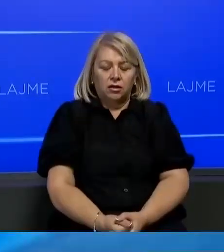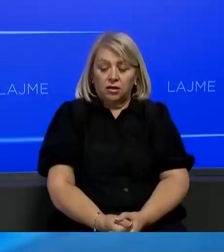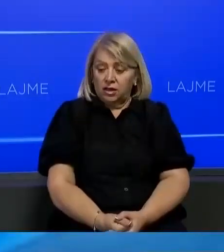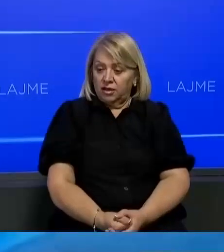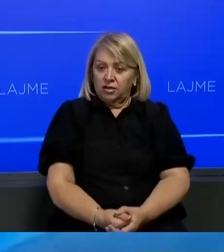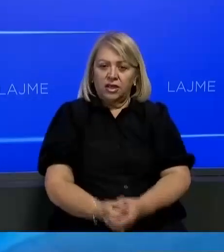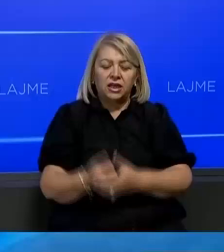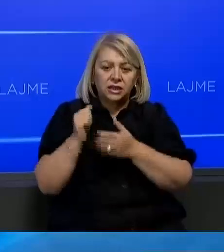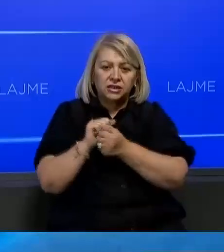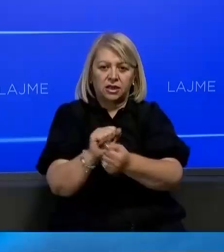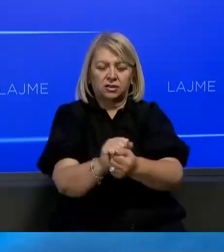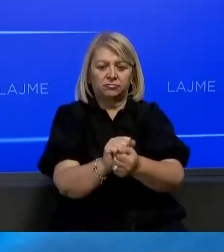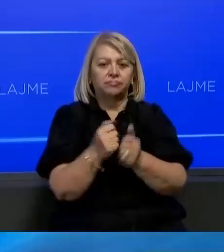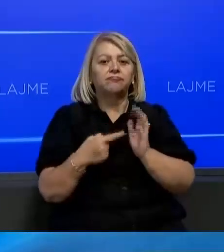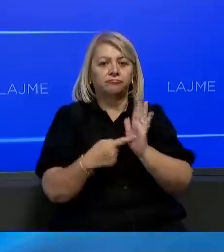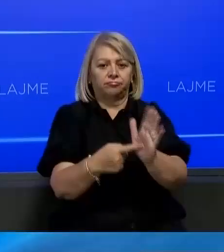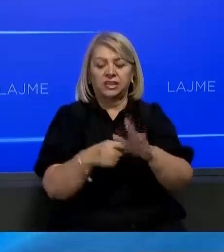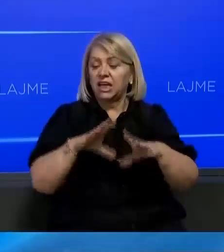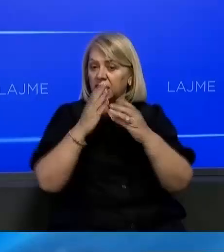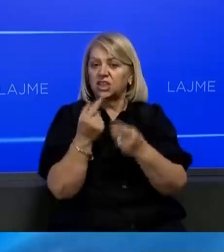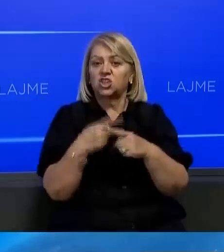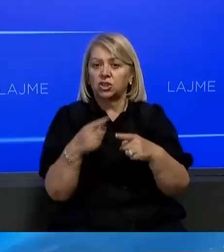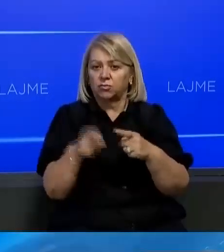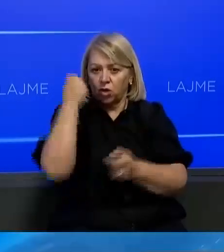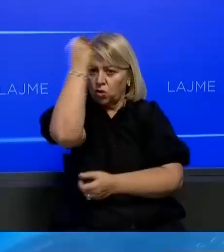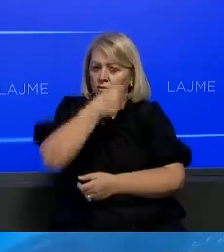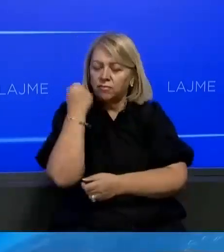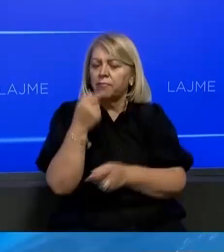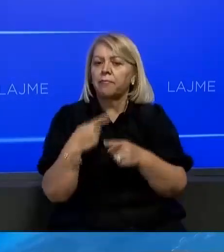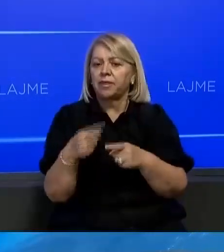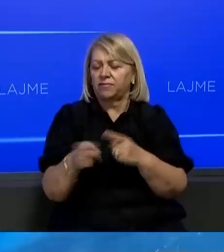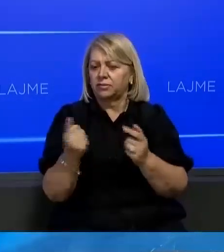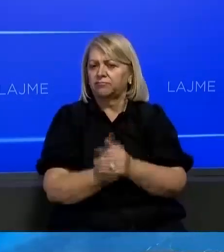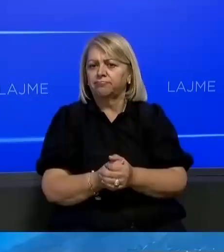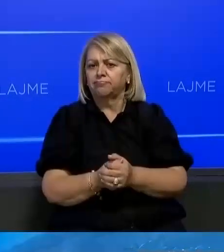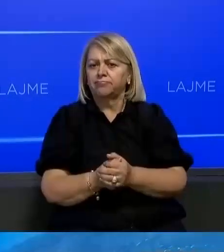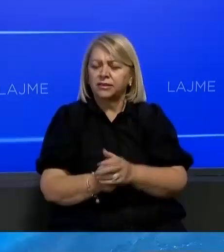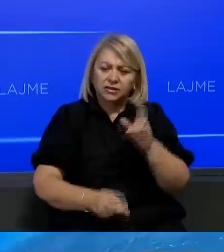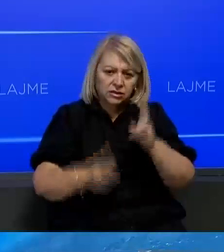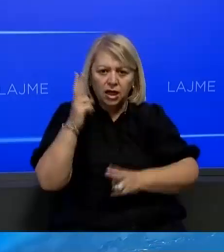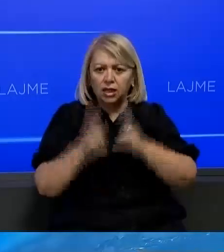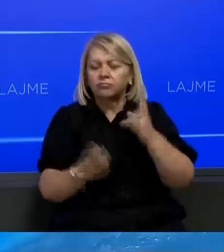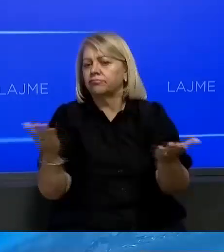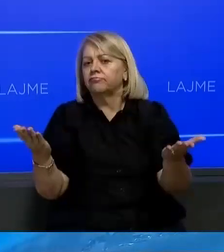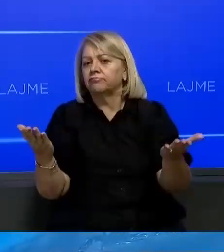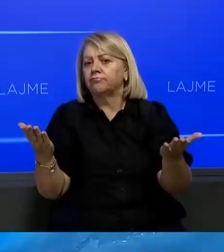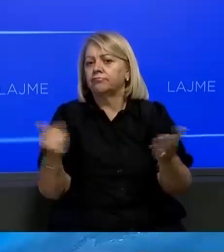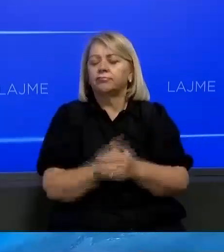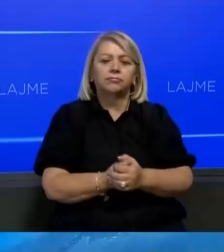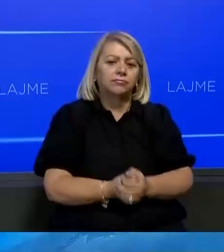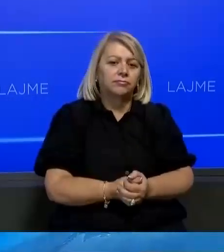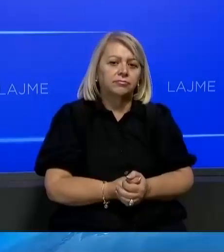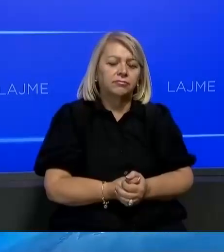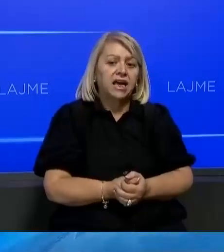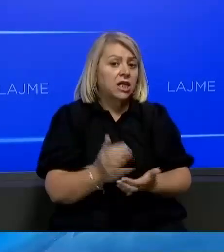Tradita e këvënë i Qypris ka të reguar se të gjitha qështë i këllitën me Kosovën pavarësish dalimeve pavarësish antjesave proceduriale pavarësish